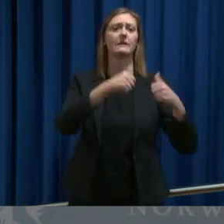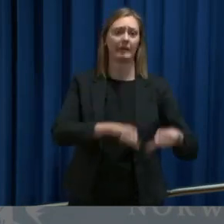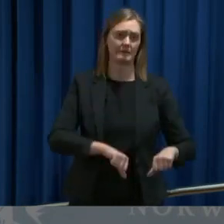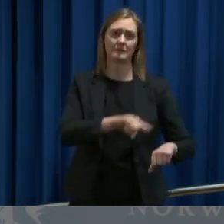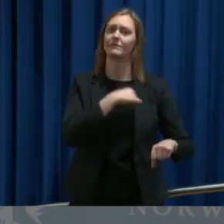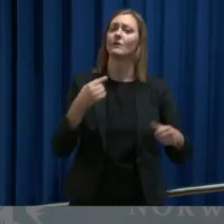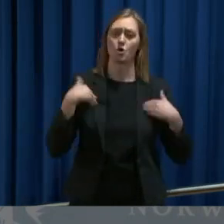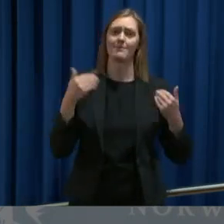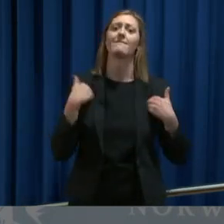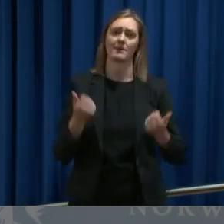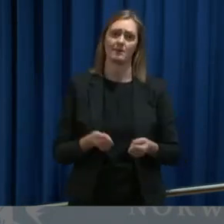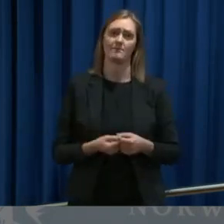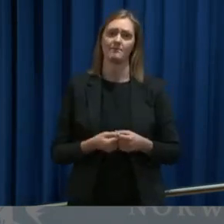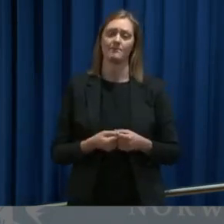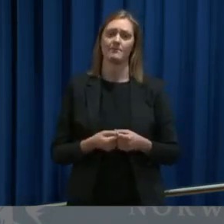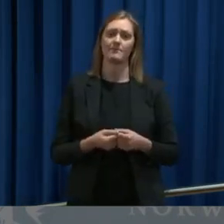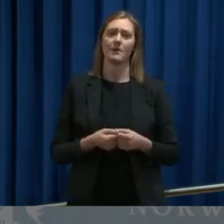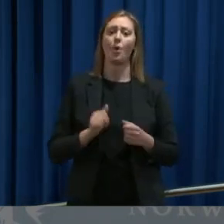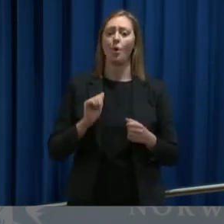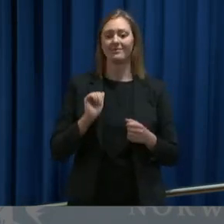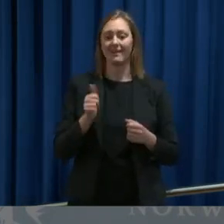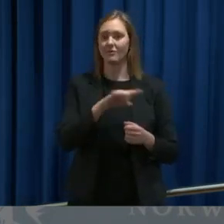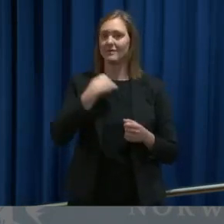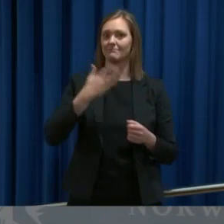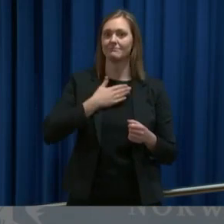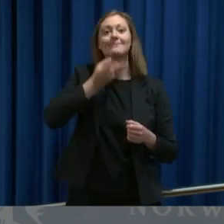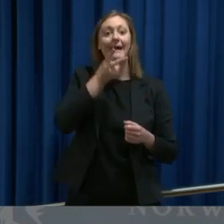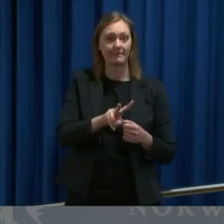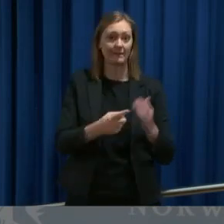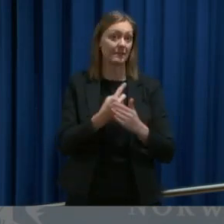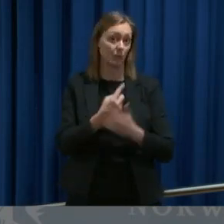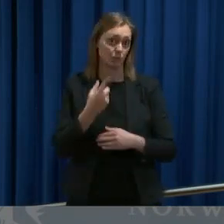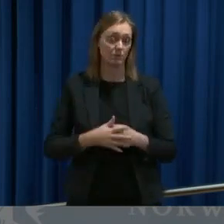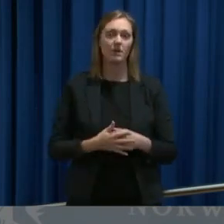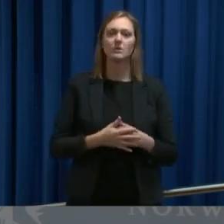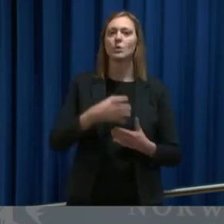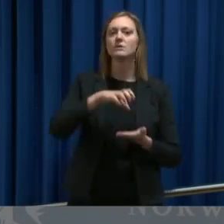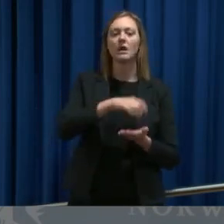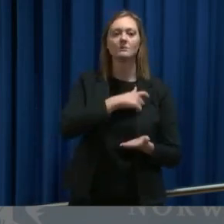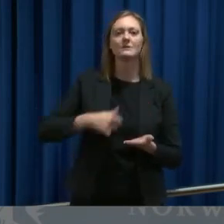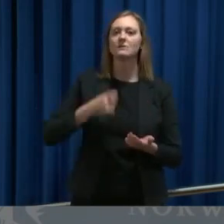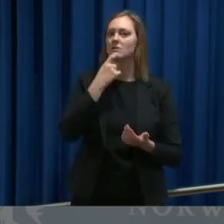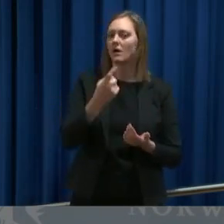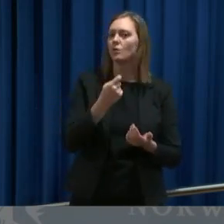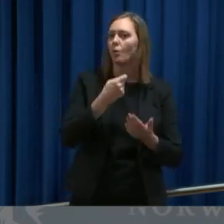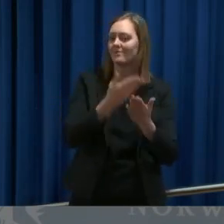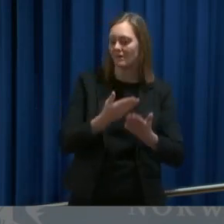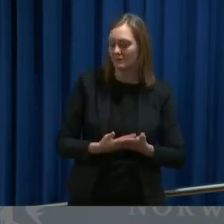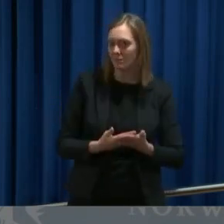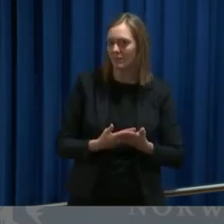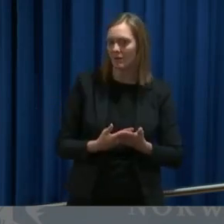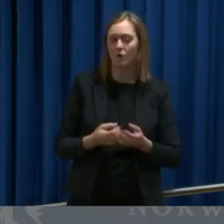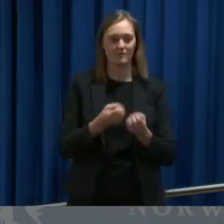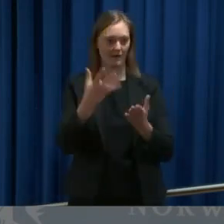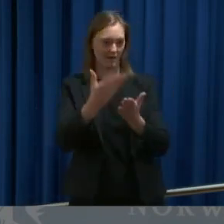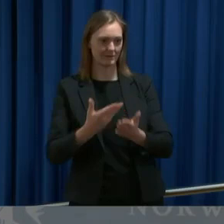som vi nå er i. Og da må vi gjøre endringer på det. Statsministeren var inne på noen eksempler. Noen andre